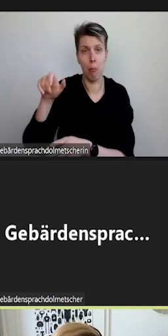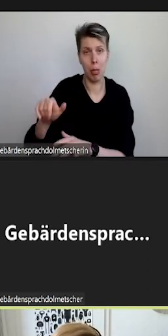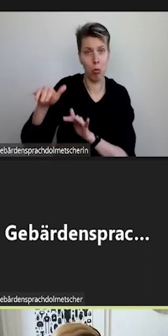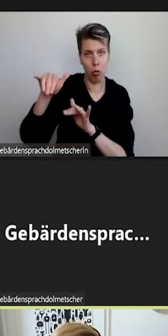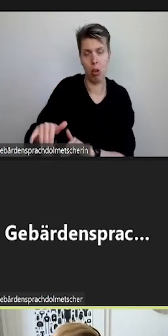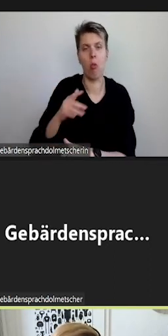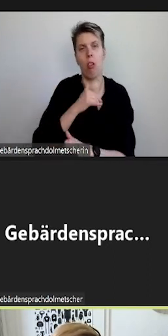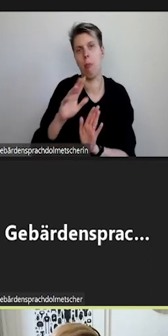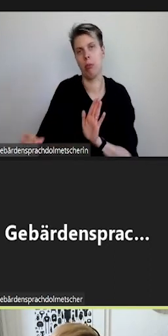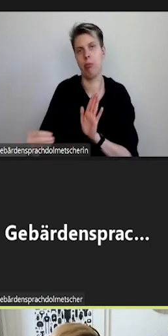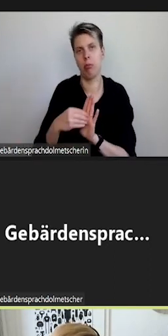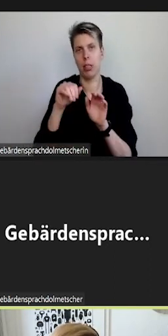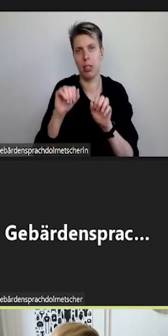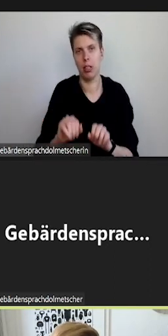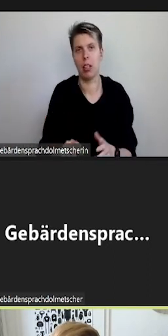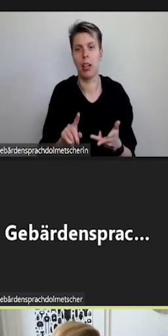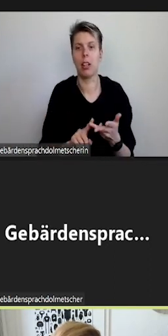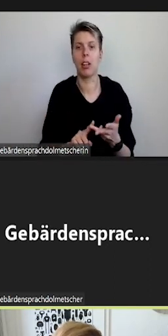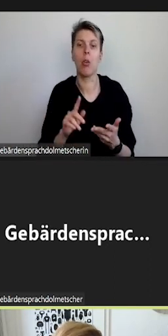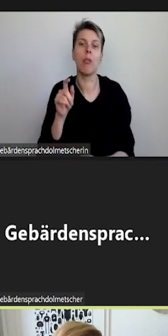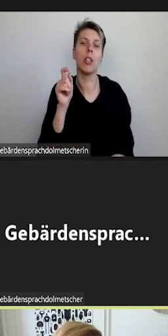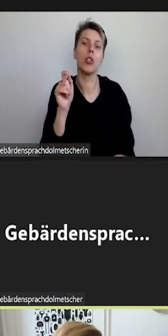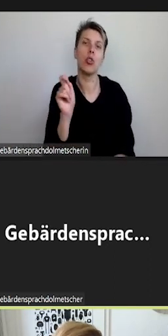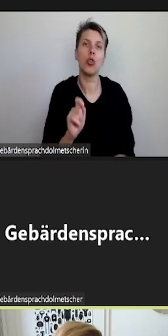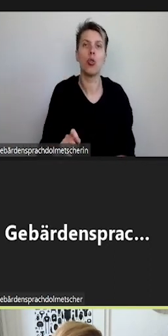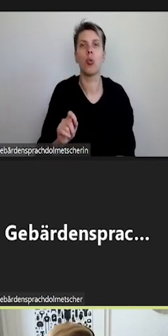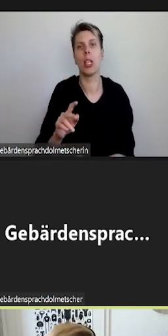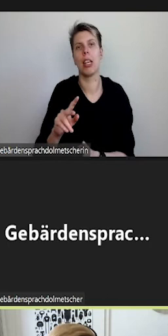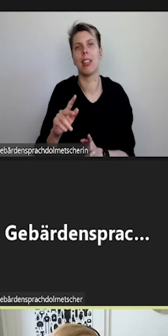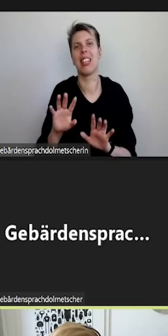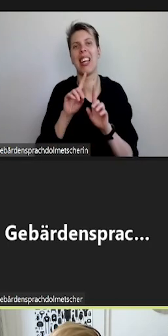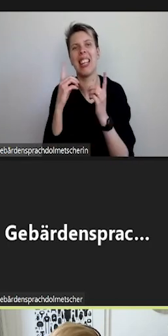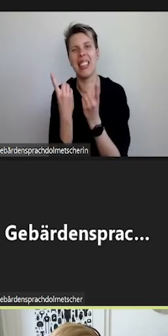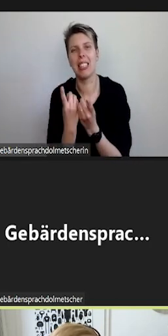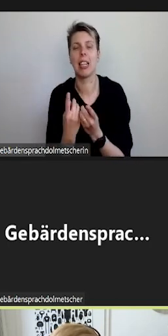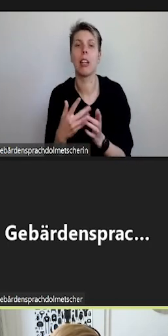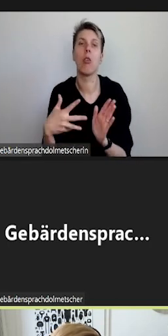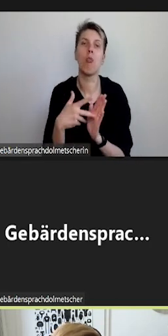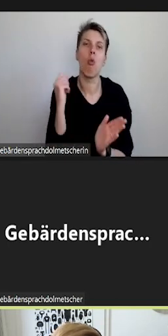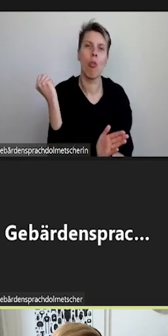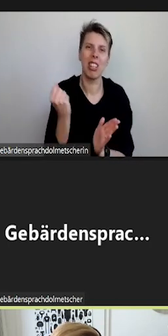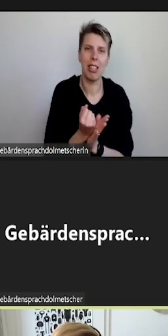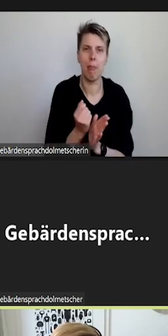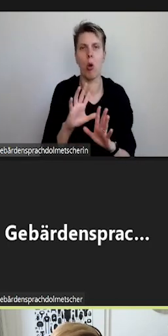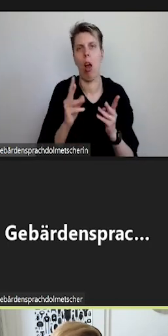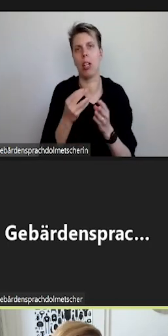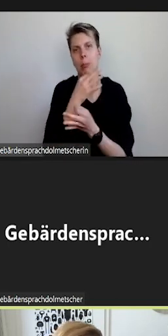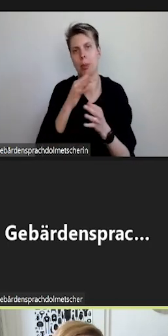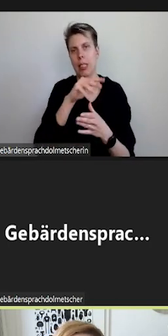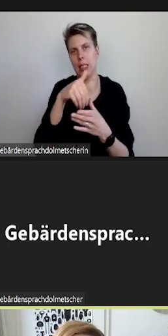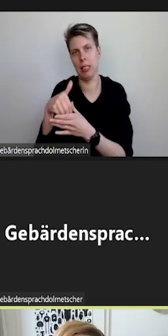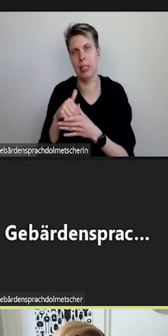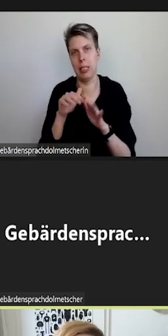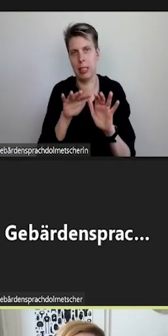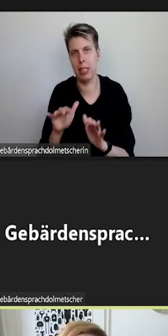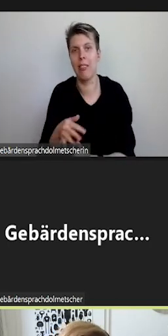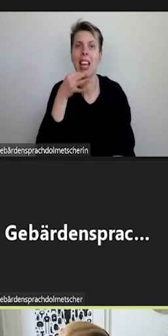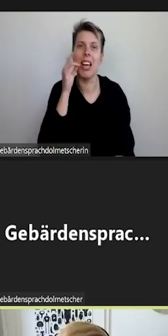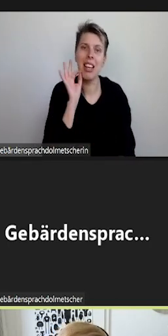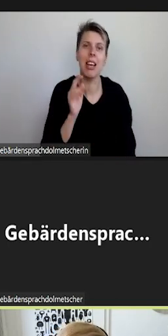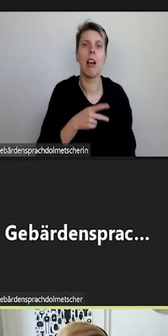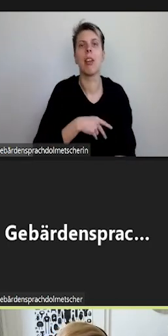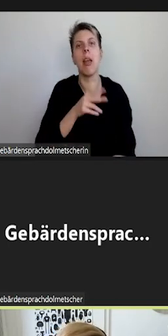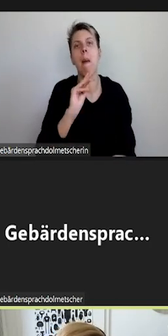zählen Informationen zur Lage von Studiendekanaten, Beratungsangeboten oder Prüfungsämtern. Cafés, Mensen, Theater und